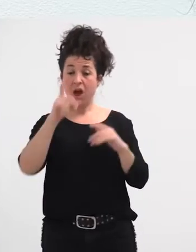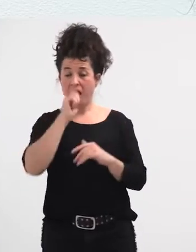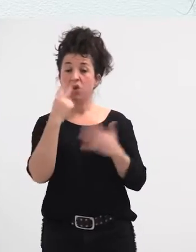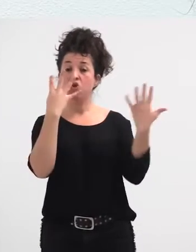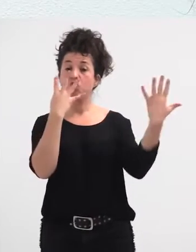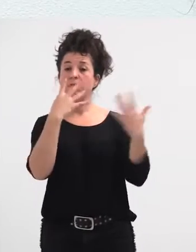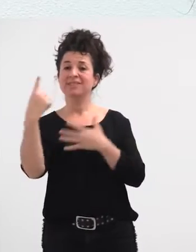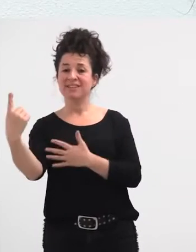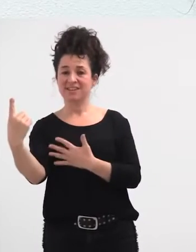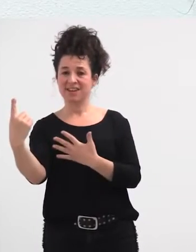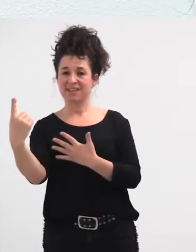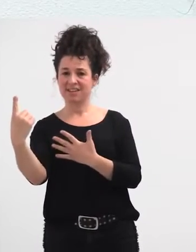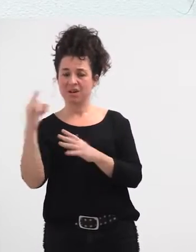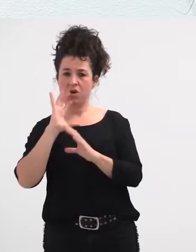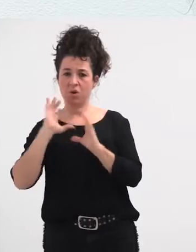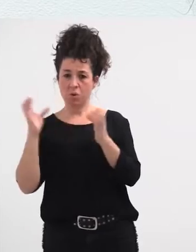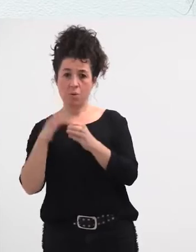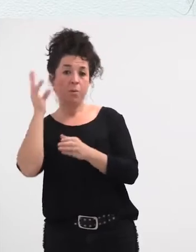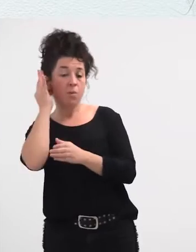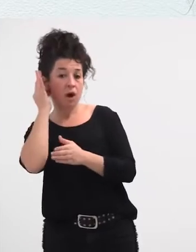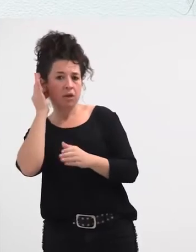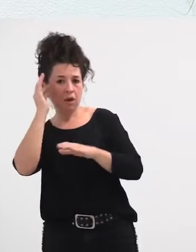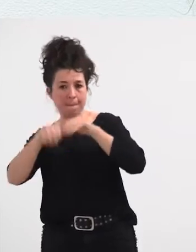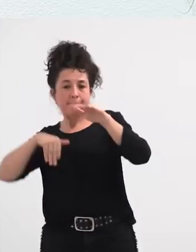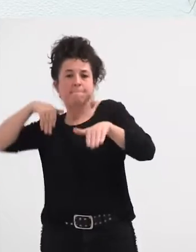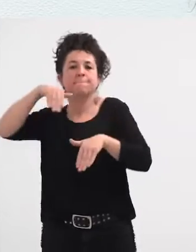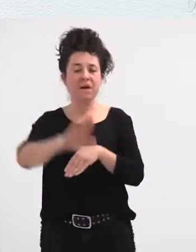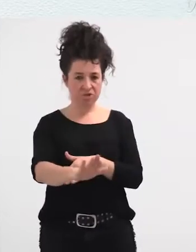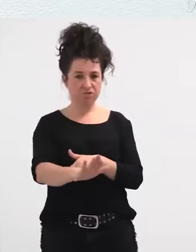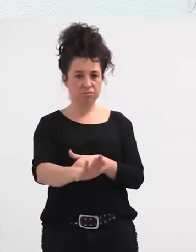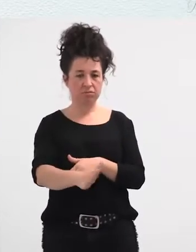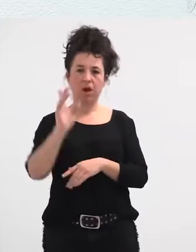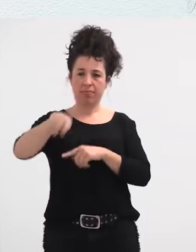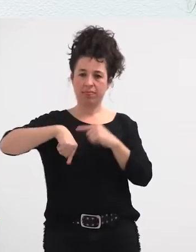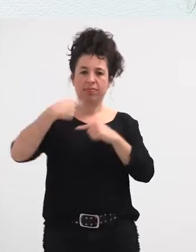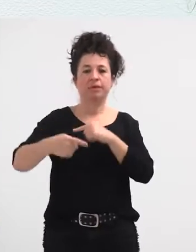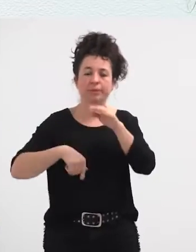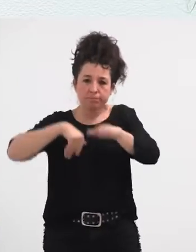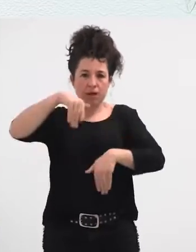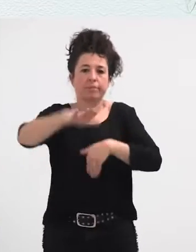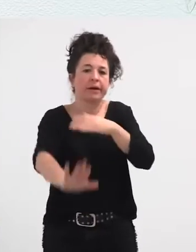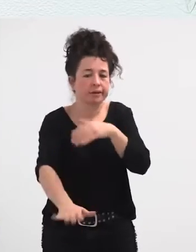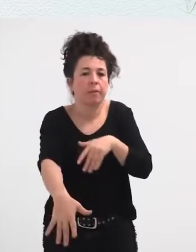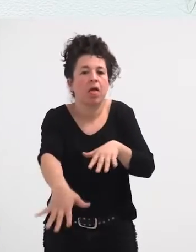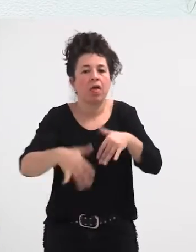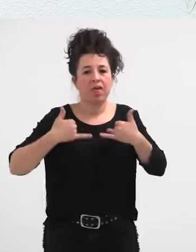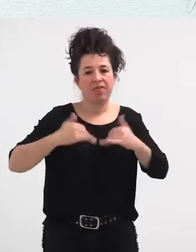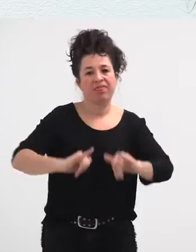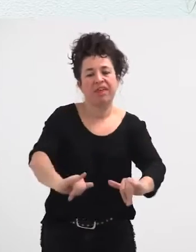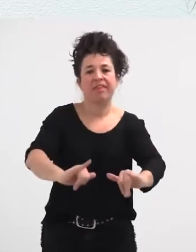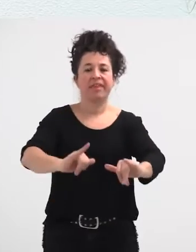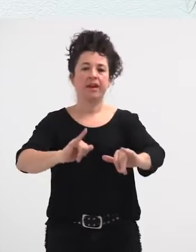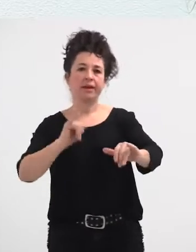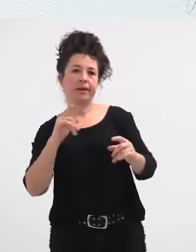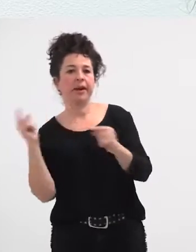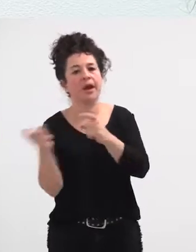ez? Naizta gero, egin dituzten beste urratxasko, ez? Amore ematekoak, negoziatzekoak, adieraztekoak,